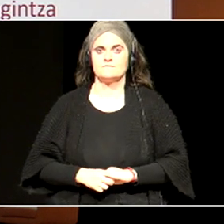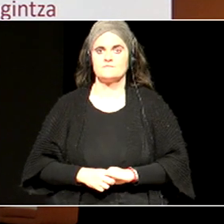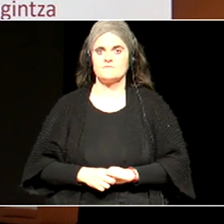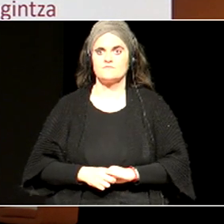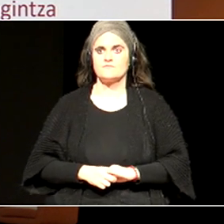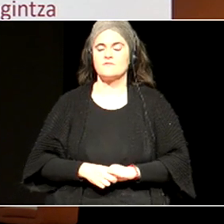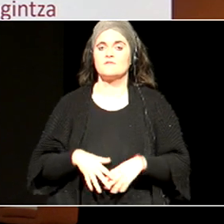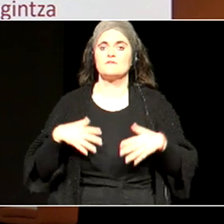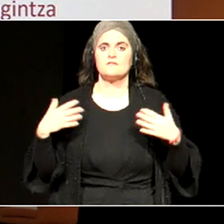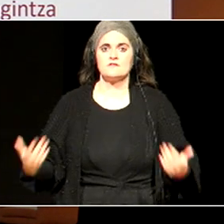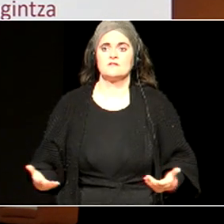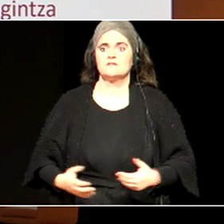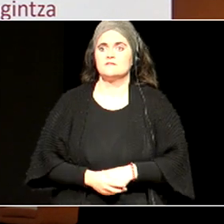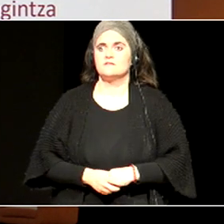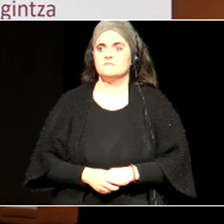Beraz,